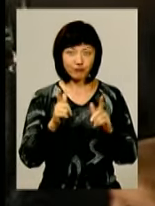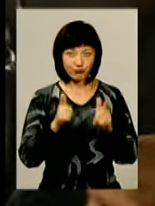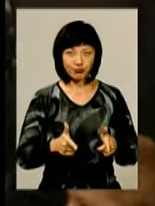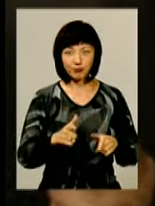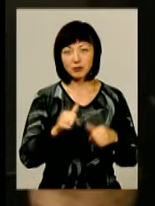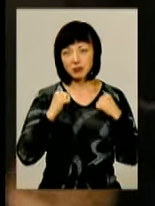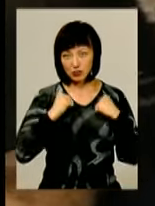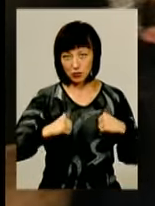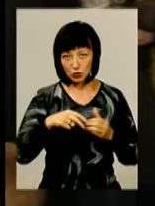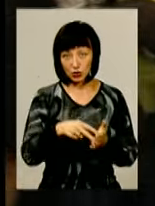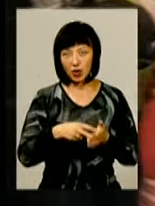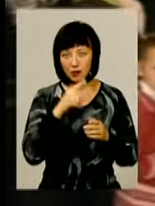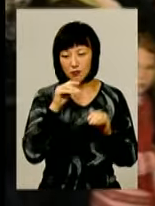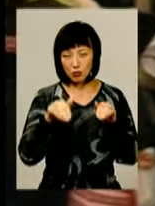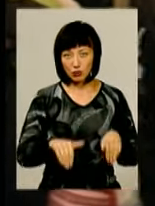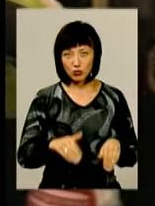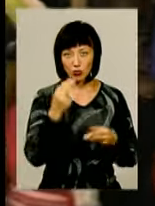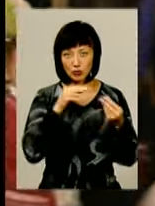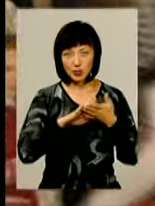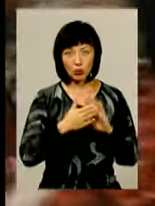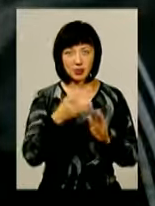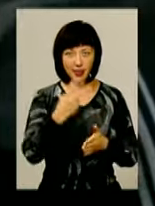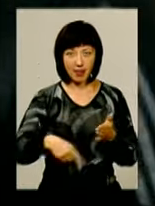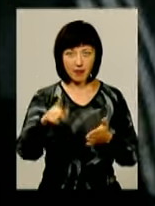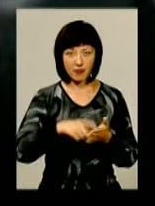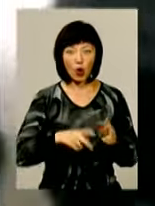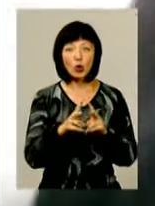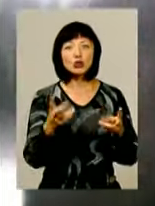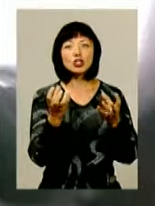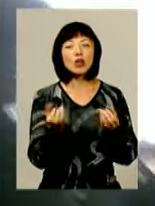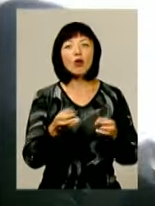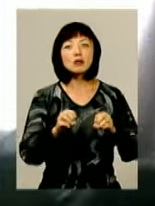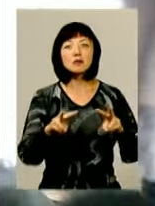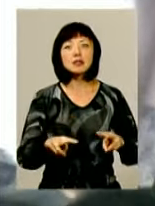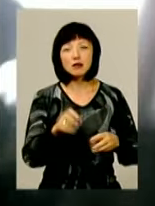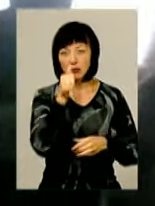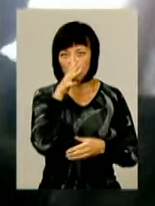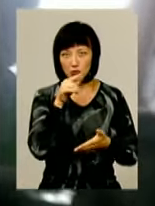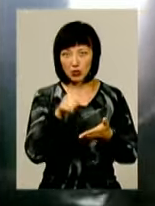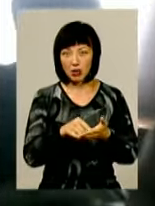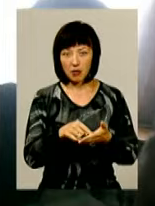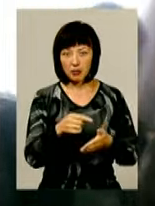відмовчуються. У поліпшення ситуації не вірять. Хто ще до якого спеціаліста не може потрапити?